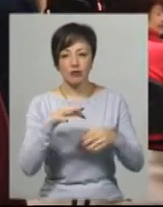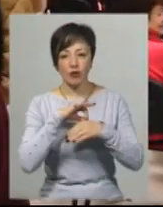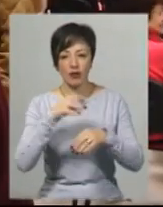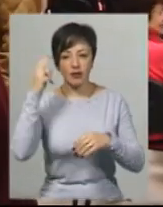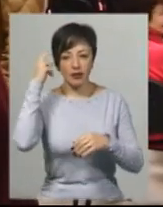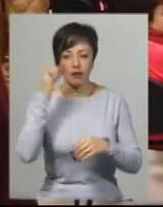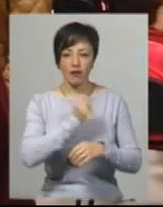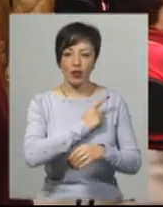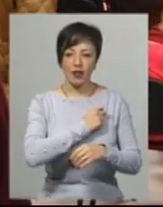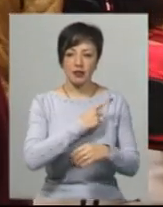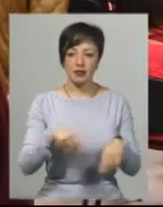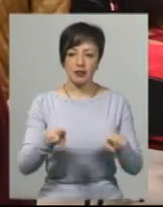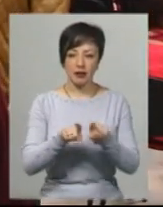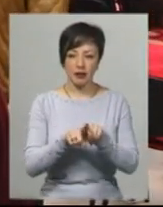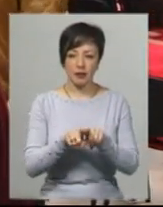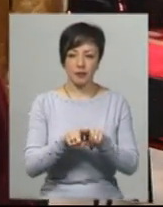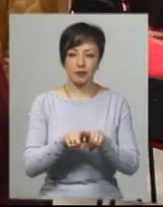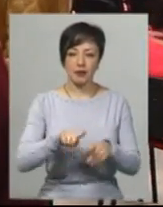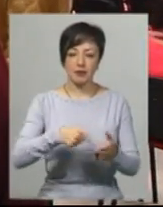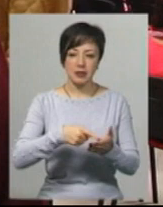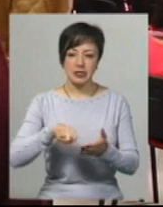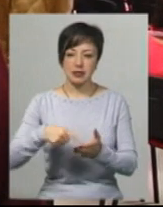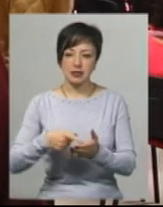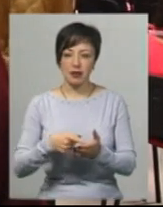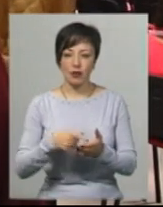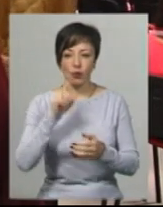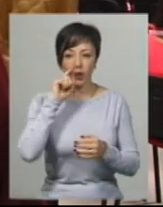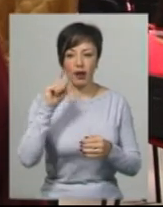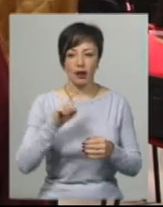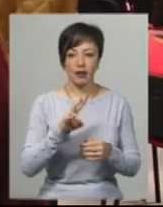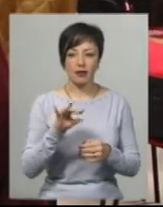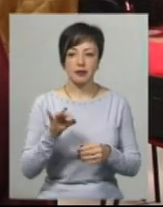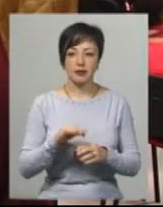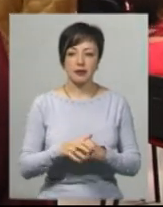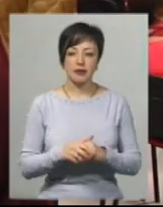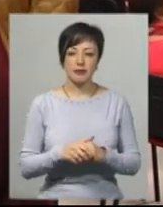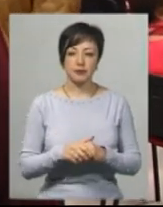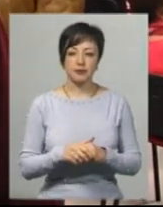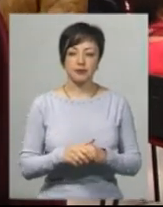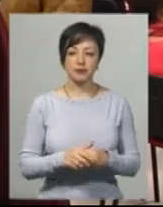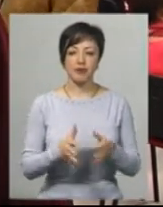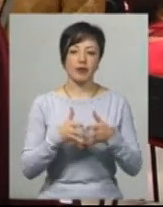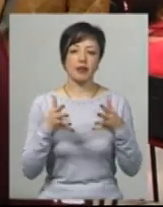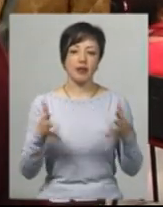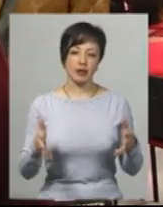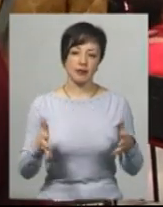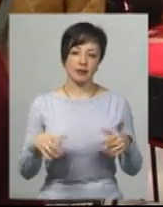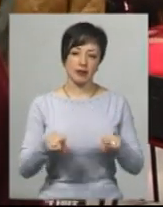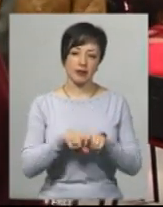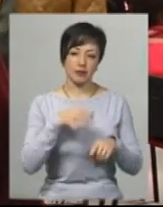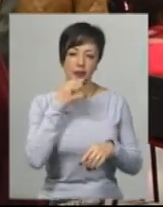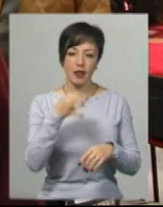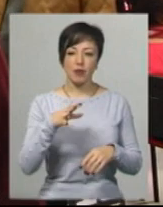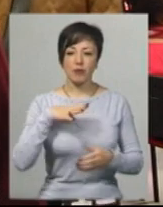і в Києві, в Одесі, в таких містах України великих, будемо так казати.